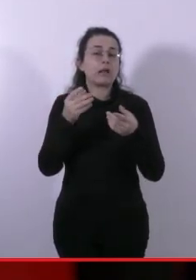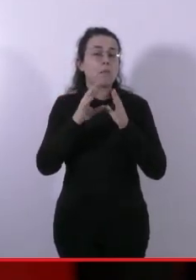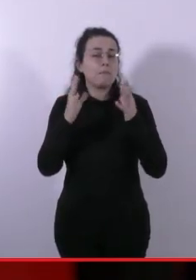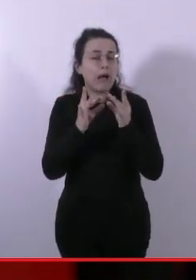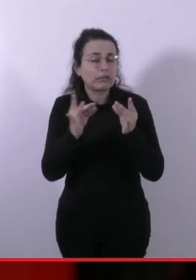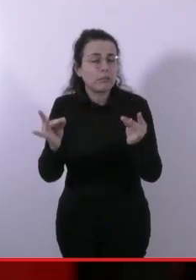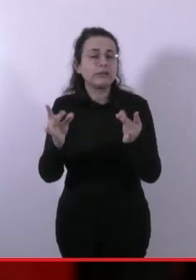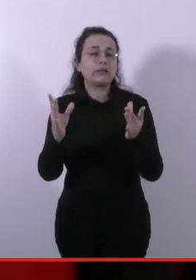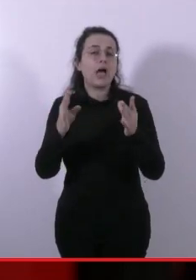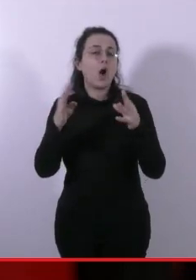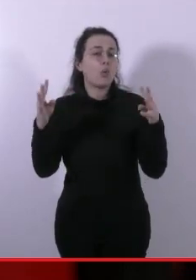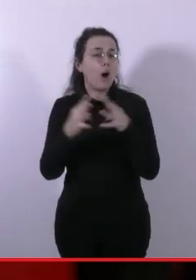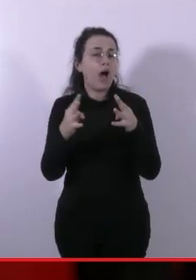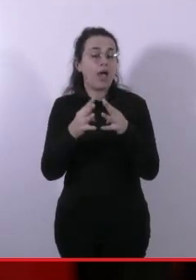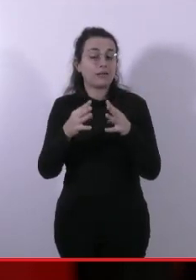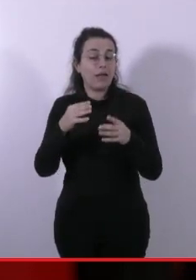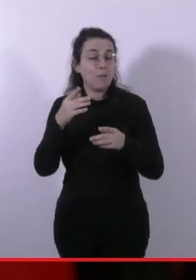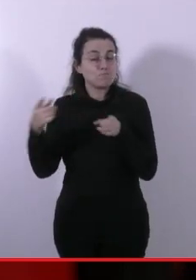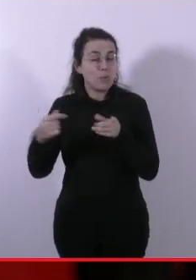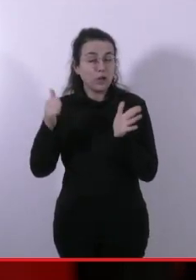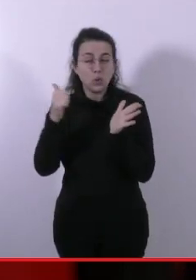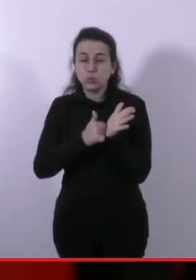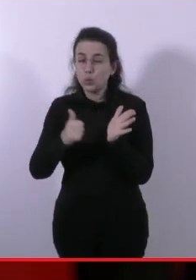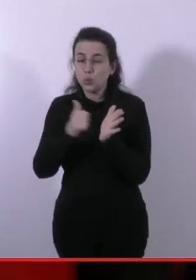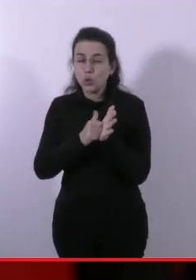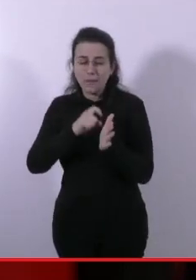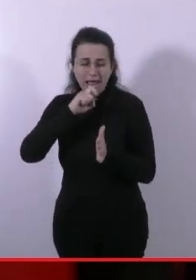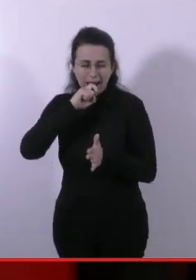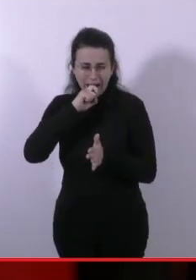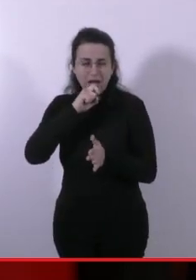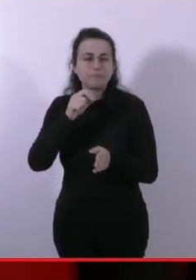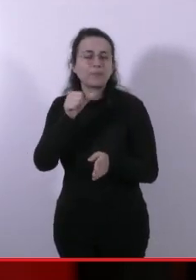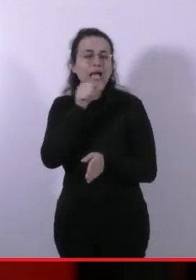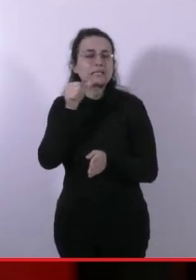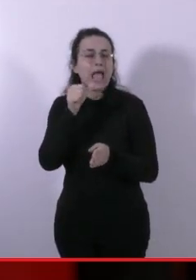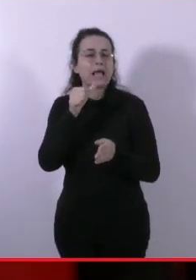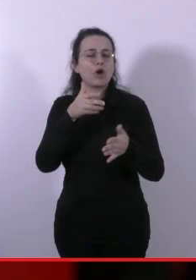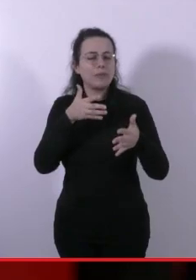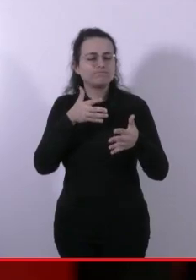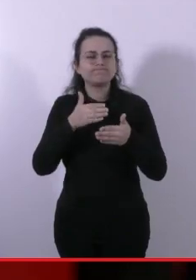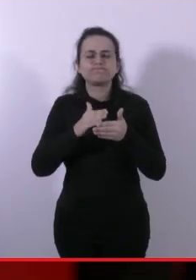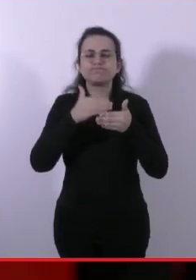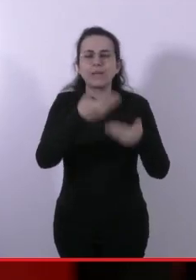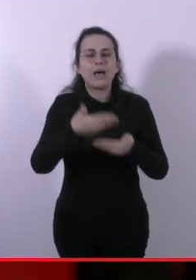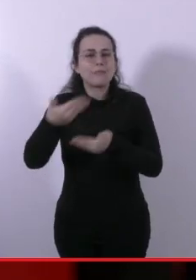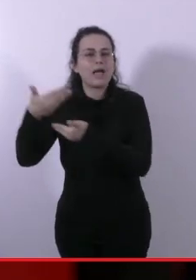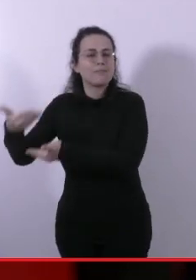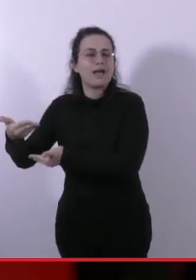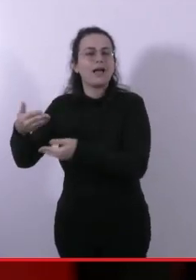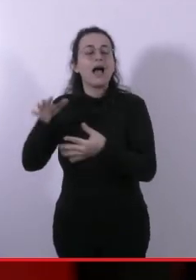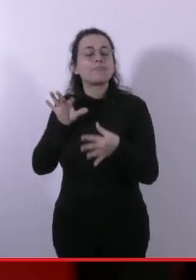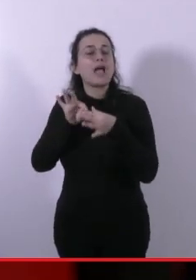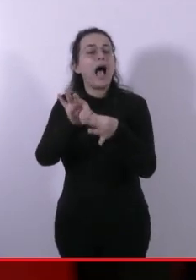Allora, quando il gioco si fa duro a questa maniera, io credo che noi bisogna avere il coraggio di rompere gli steccati e di trovare le alleanze anche con chi,